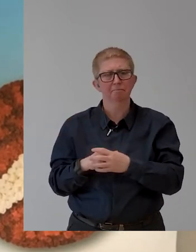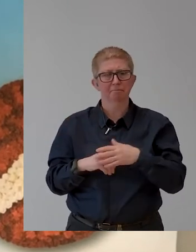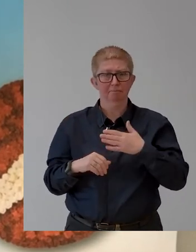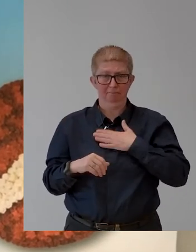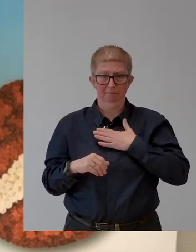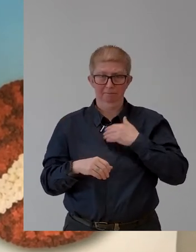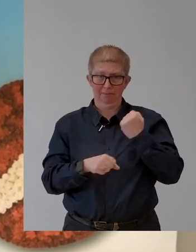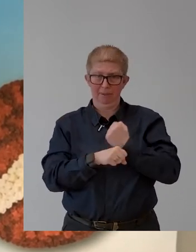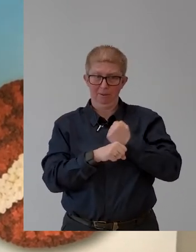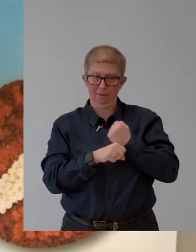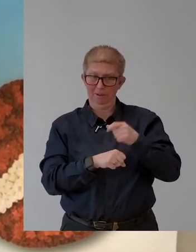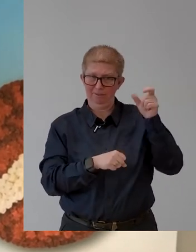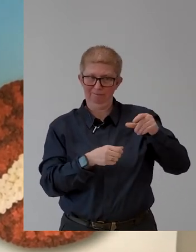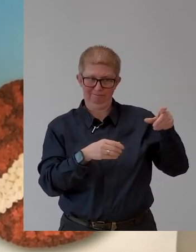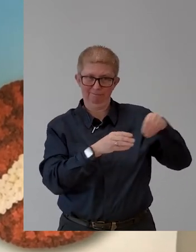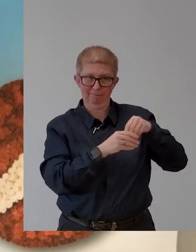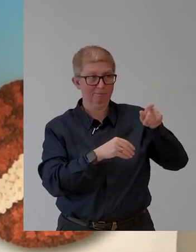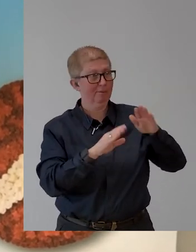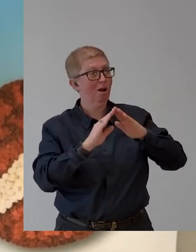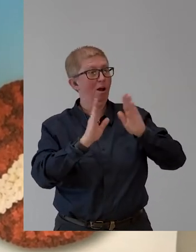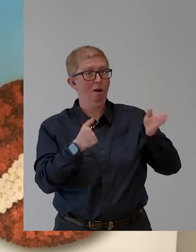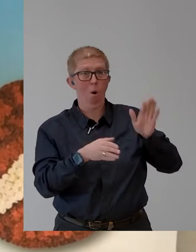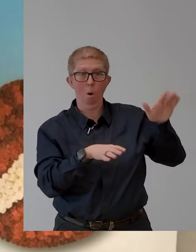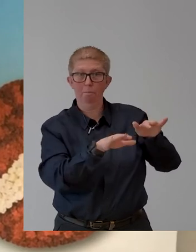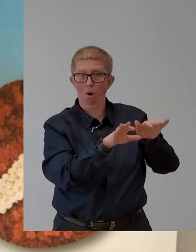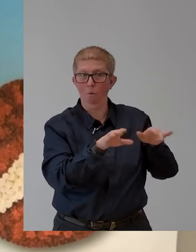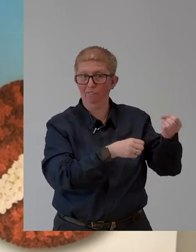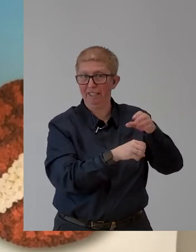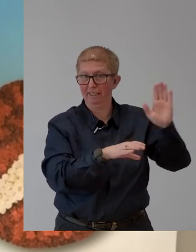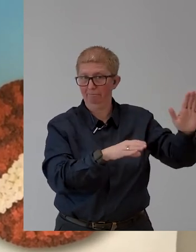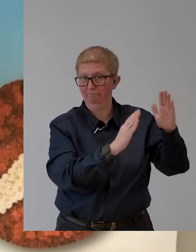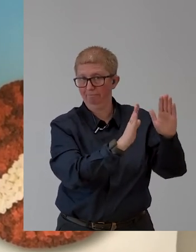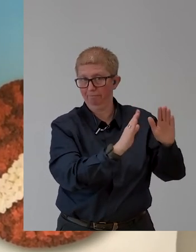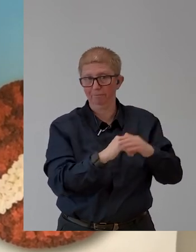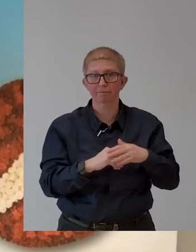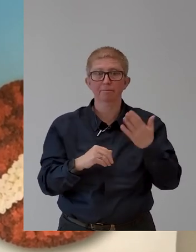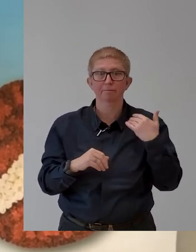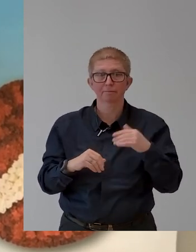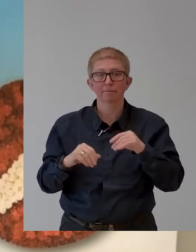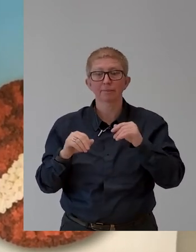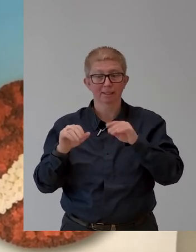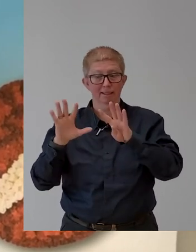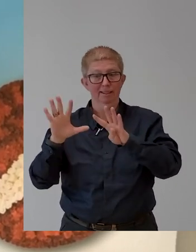more than 95% of all our approximately 5,000 employees working